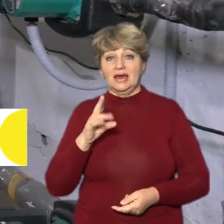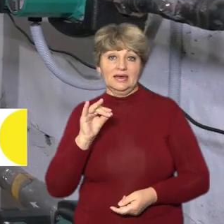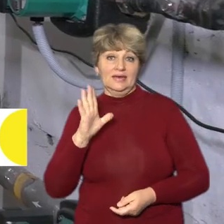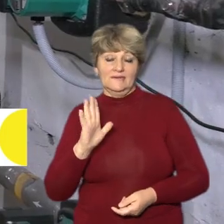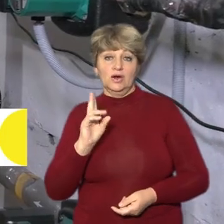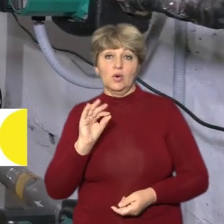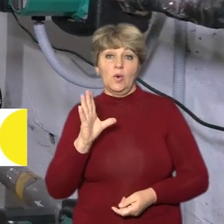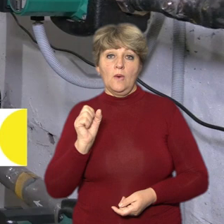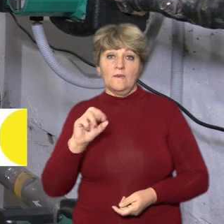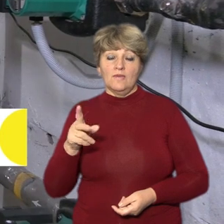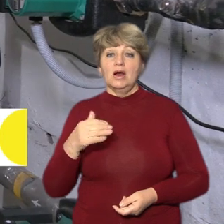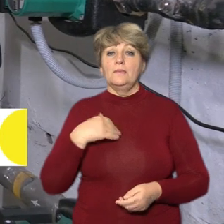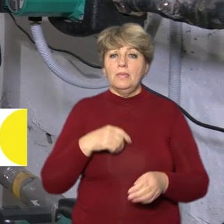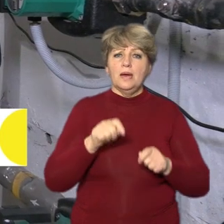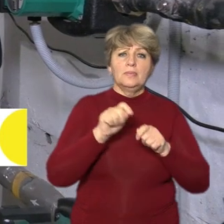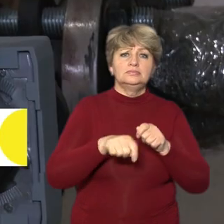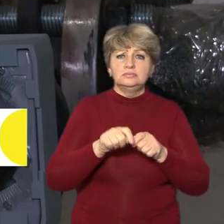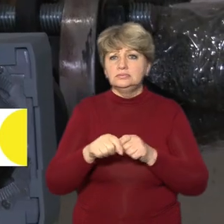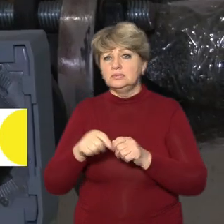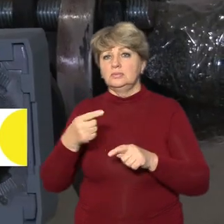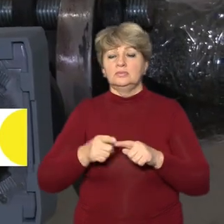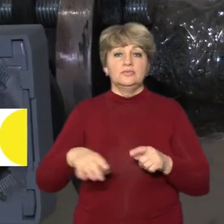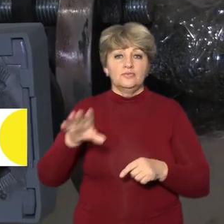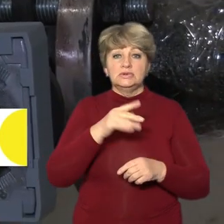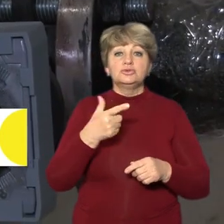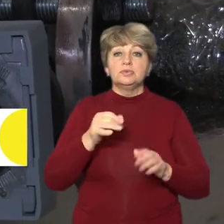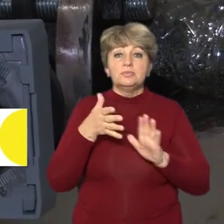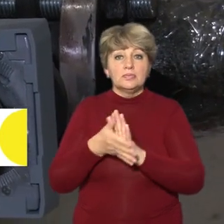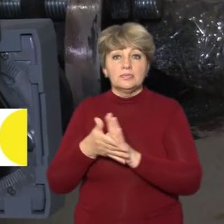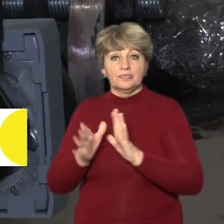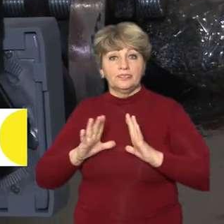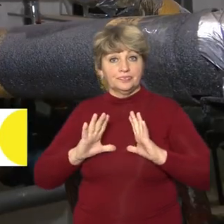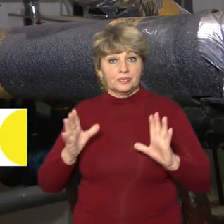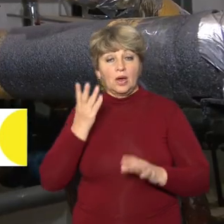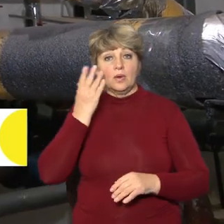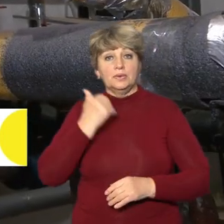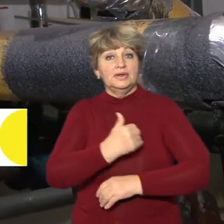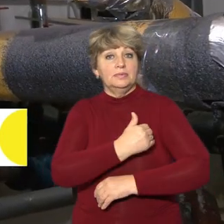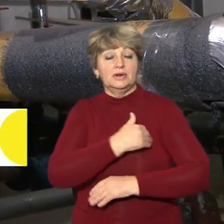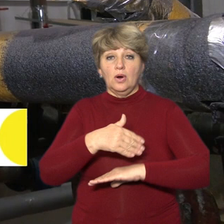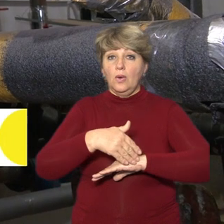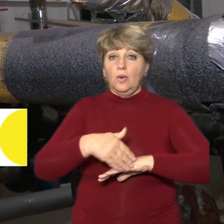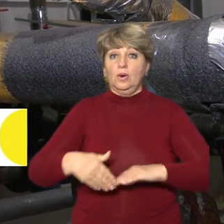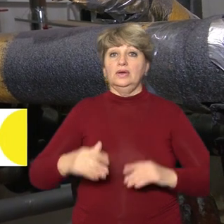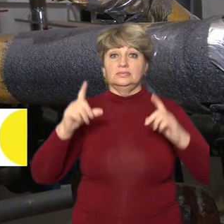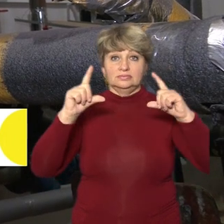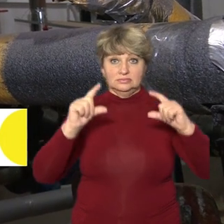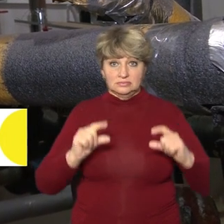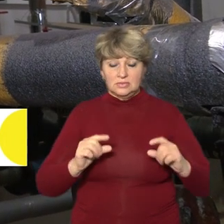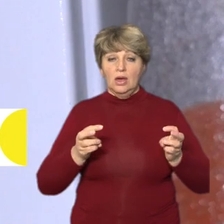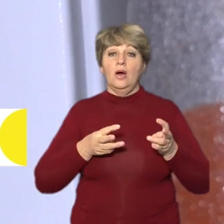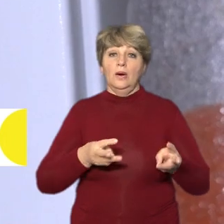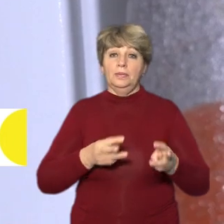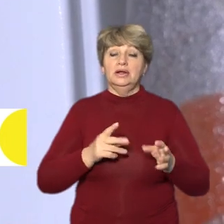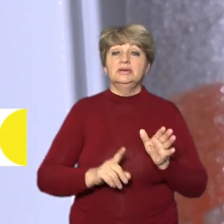Воно заповниться, провіримося, всі ніде не протікає. Коли температура на вулиці знизилася, опалення вирішили вмикати раніше задля